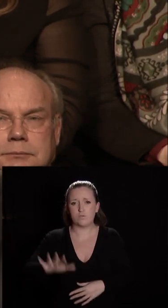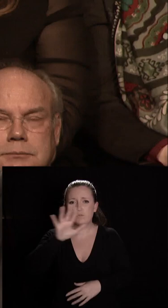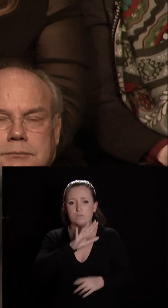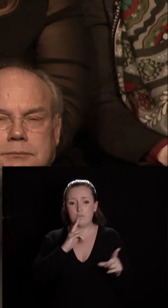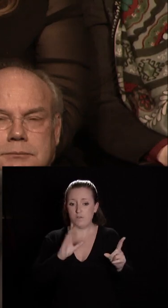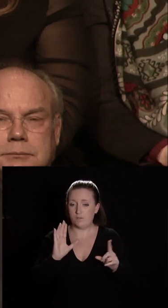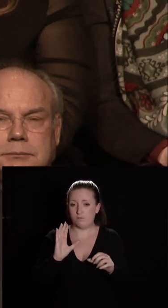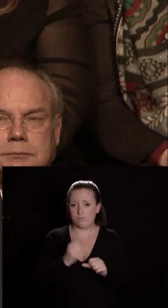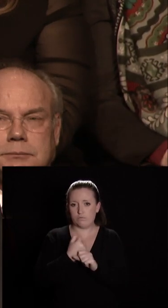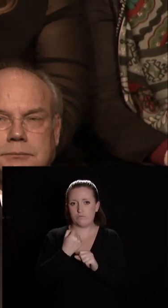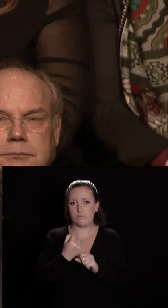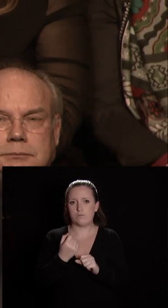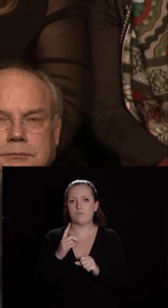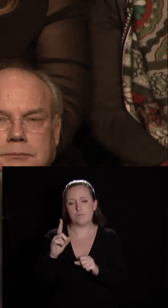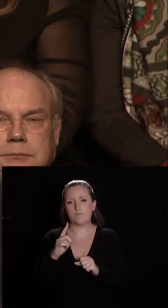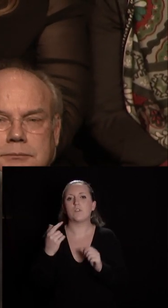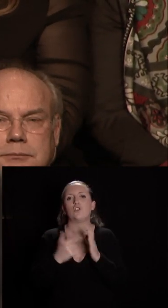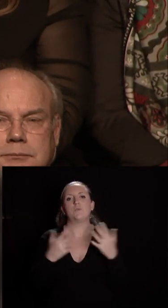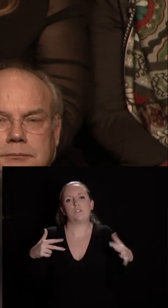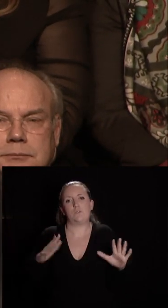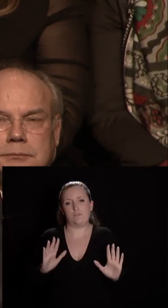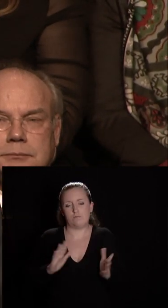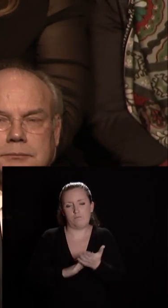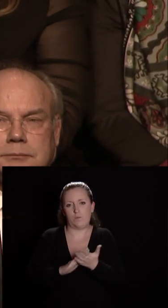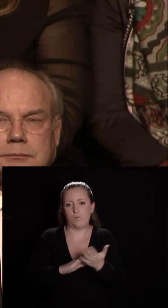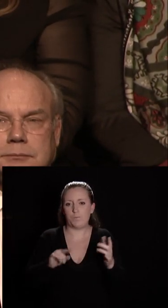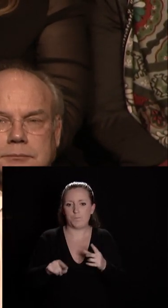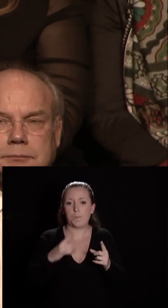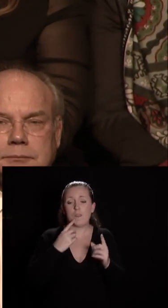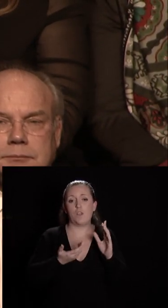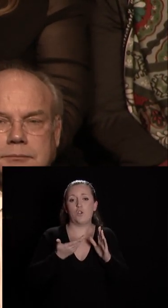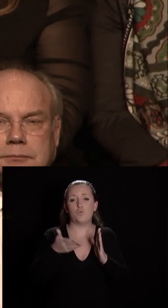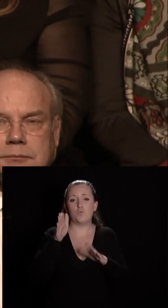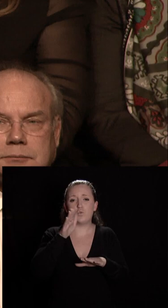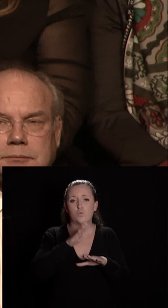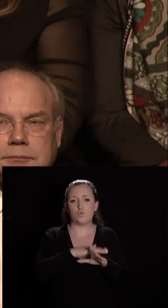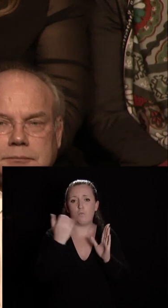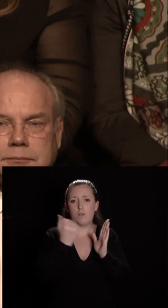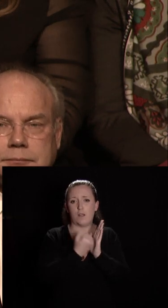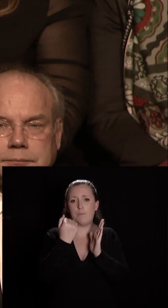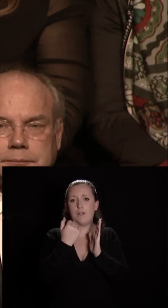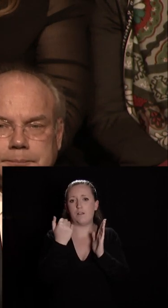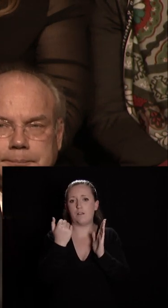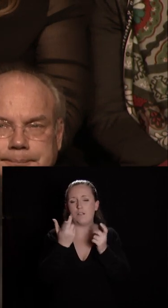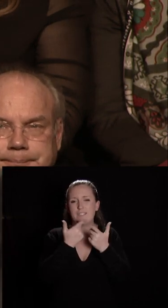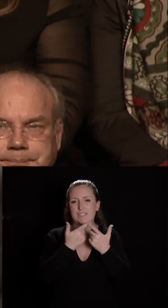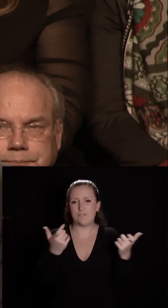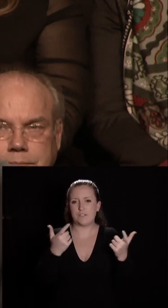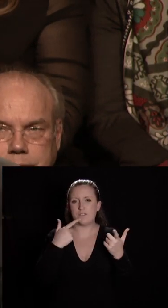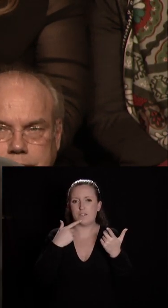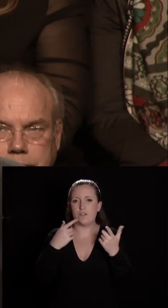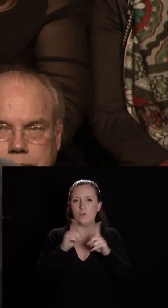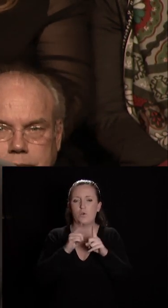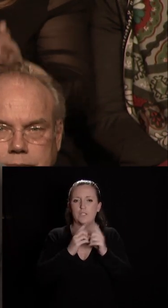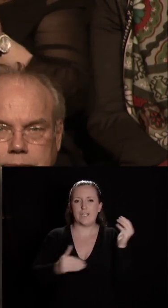obtenu cette année enfin pardon en 2018 un double label diversité et égalité professionnelle femmes